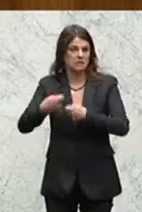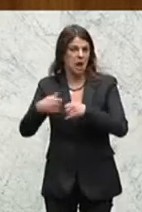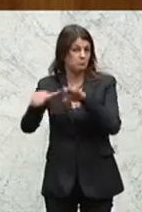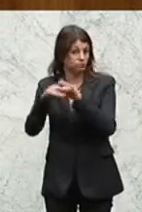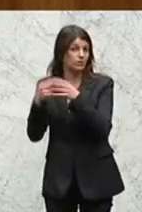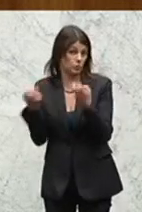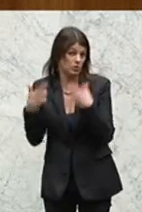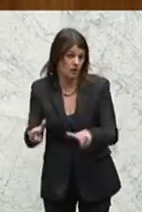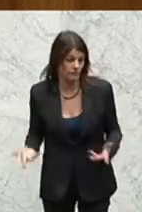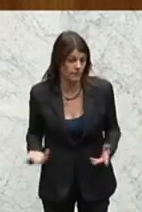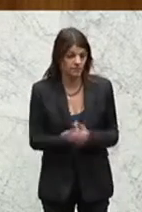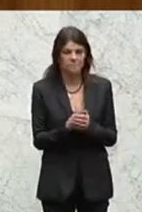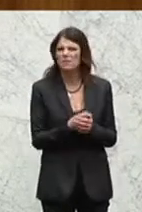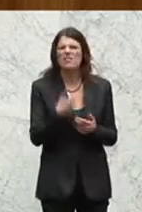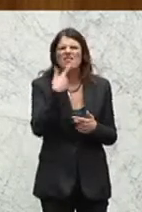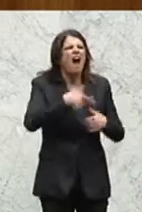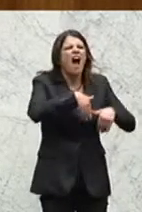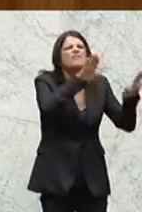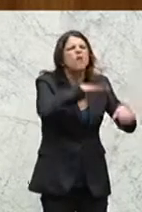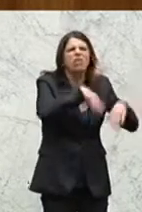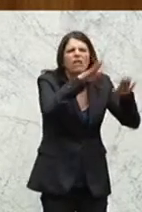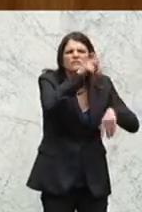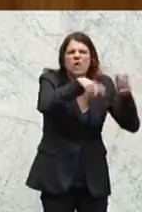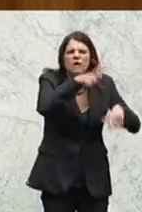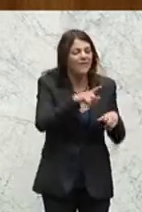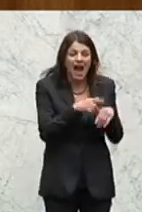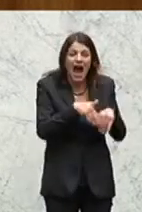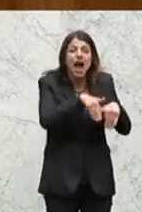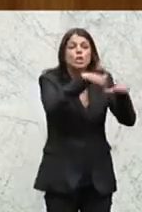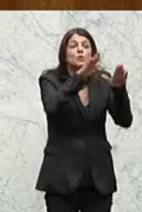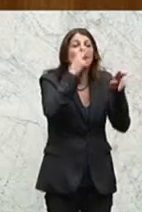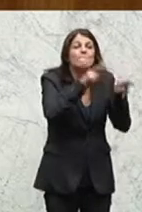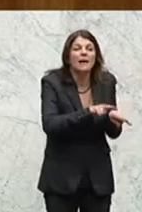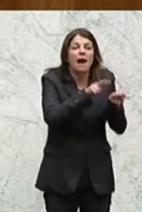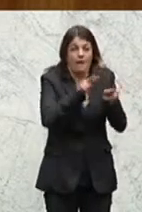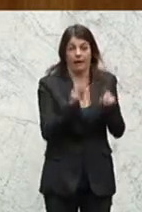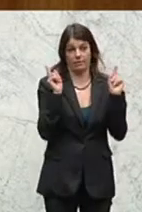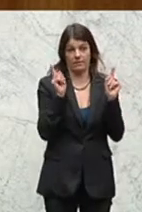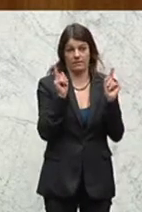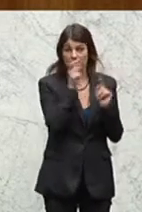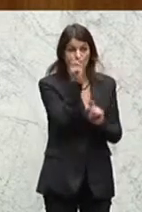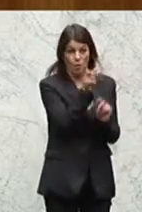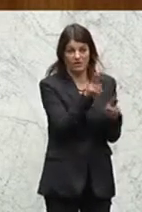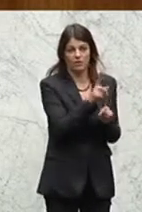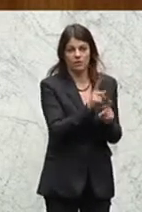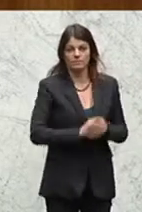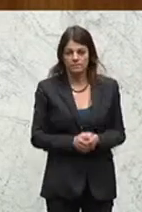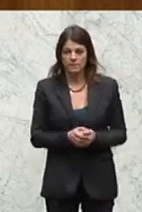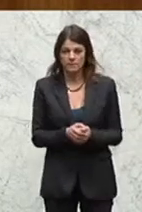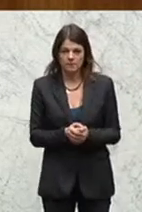und vermischen Sie nicht Asylanten mit Asylwerbung und Asylberechtigte. Und jetzt kann man eines machen.